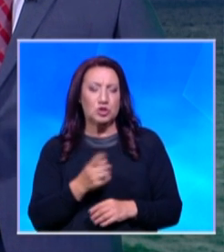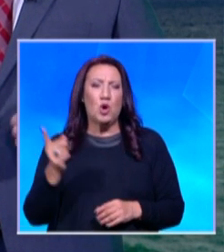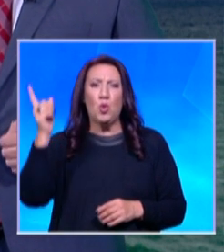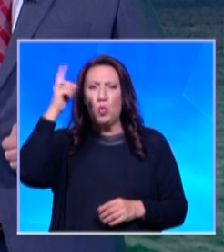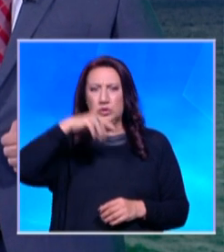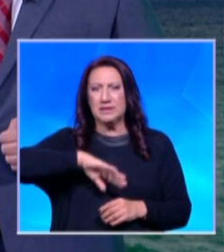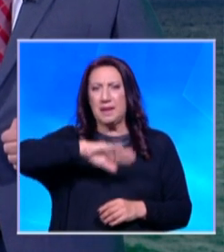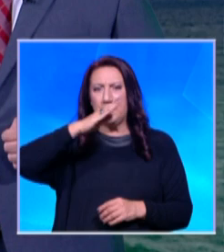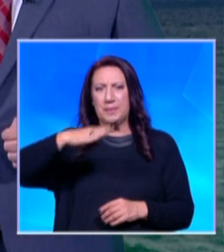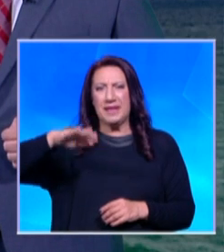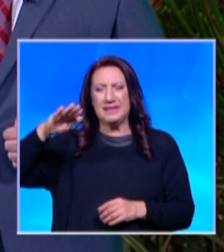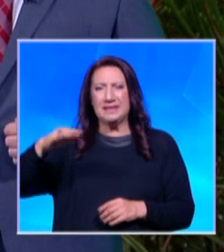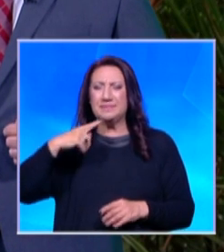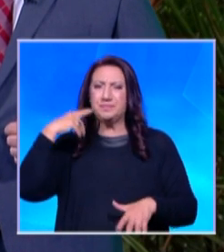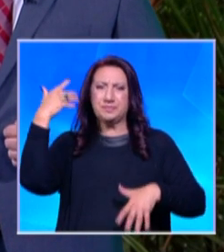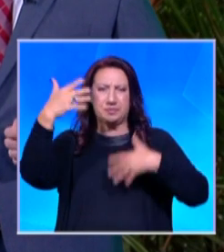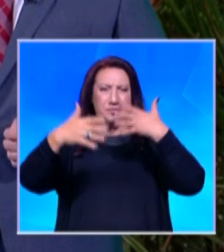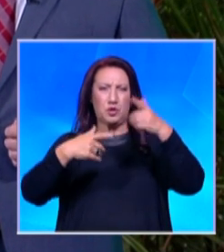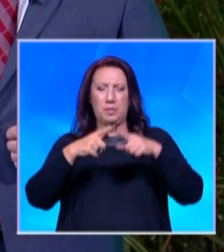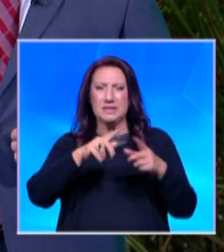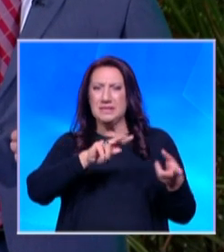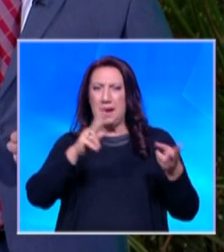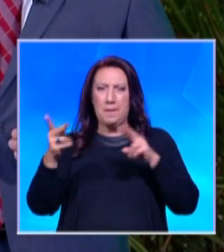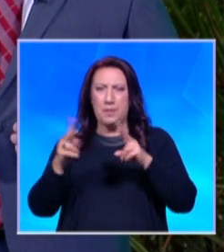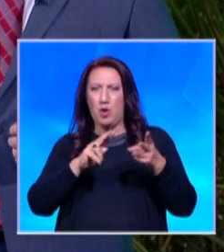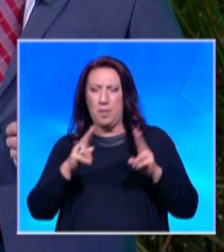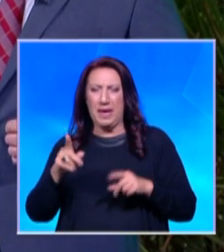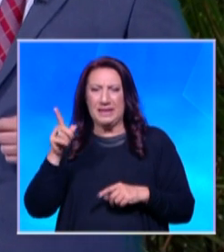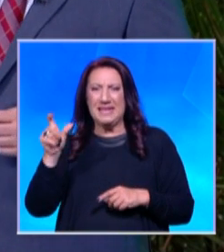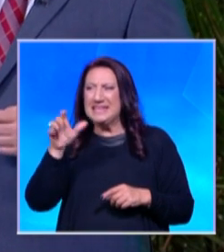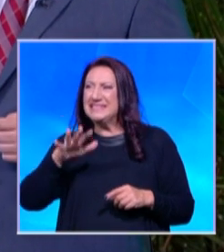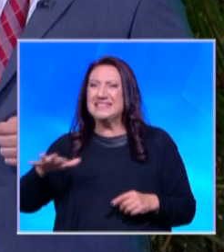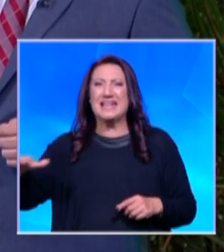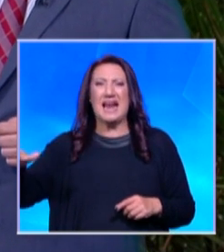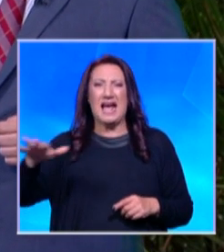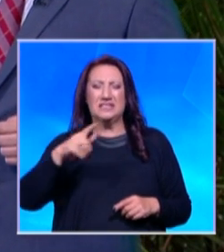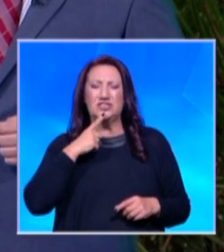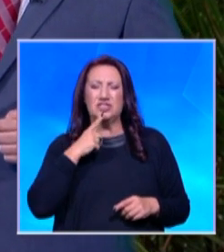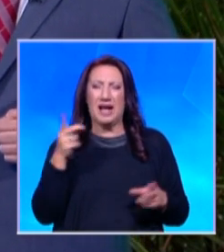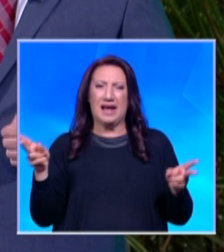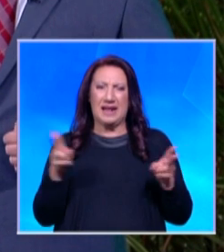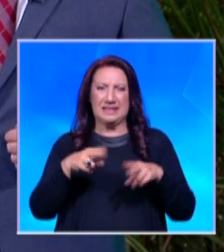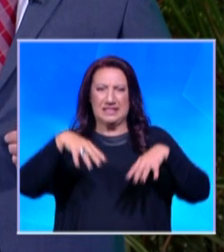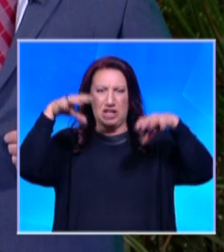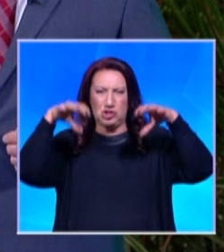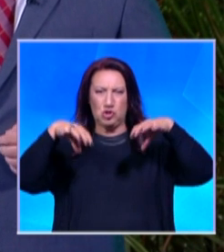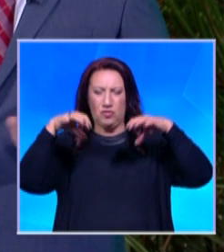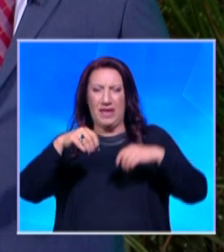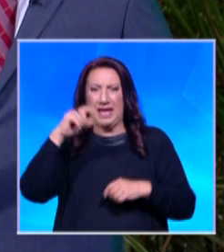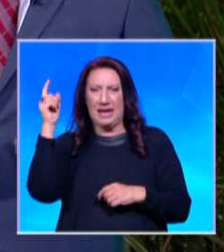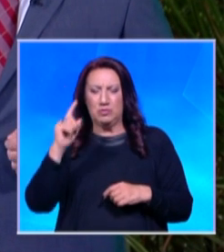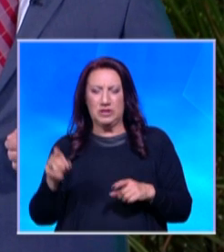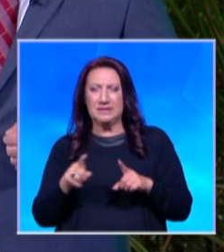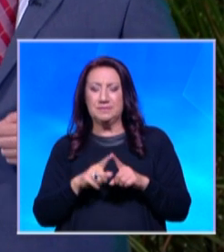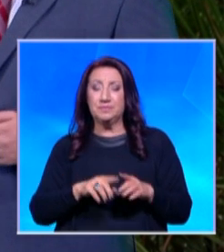Над източна Стара планина и Странжа краткотрайни дъждове с грамотевици. Вятър в планините е силен и бурен, а максималните температури